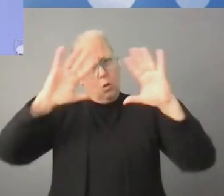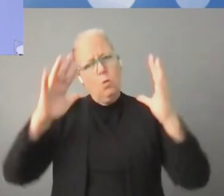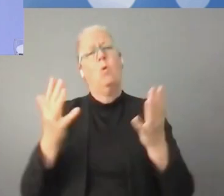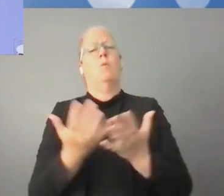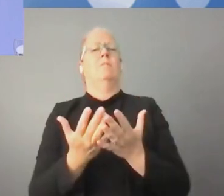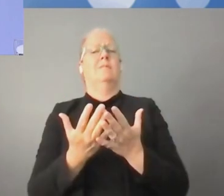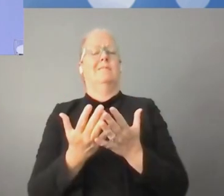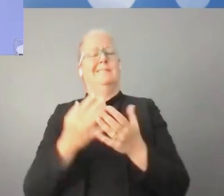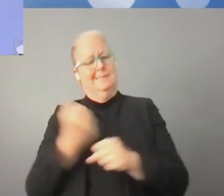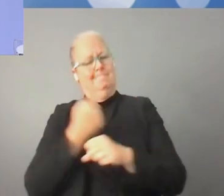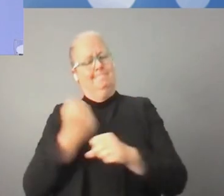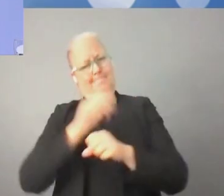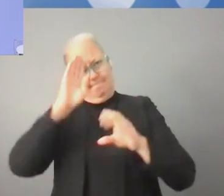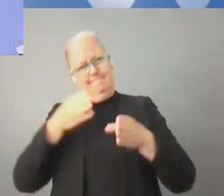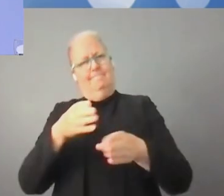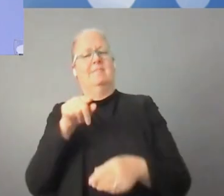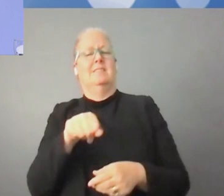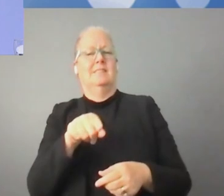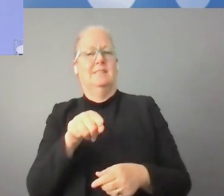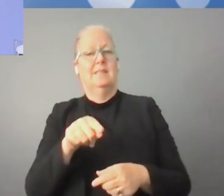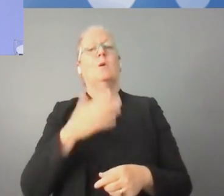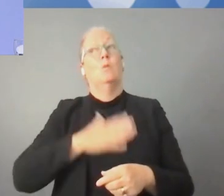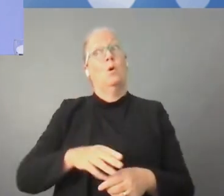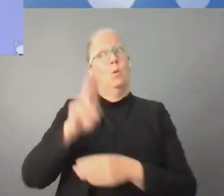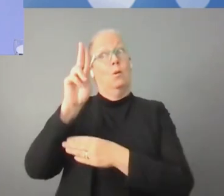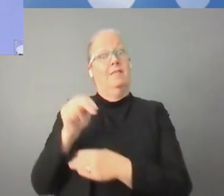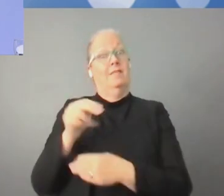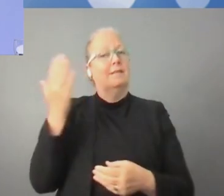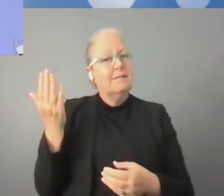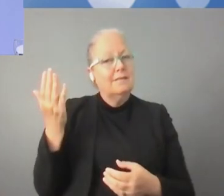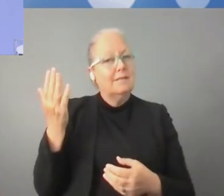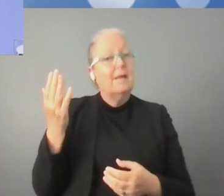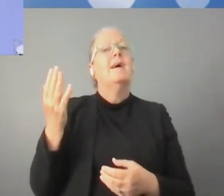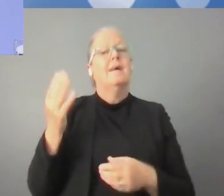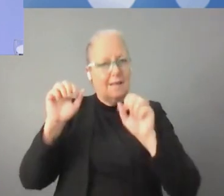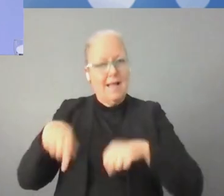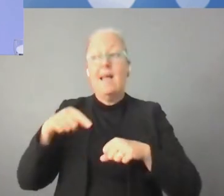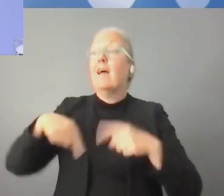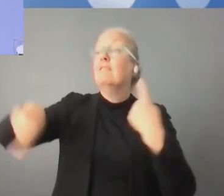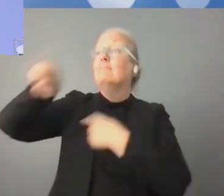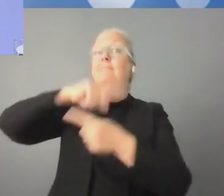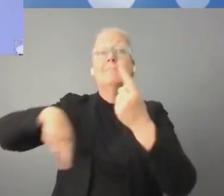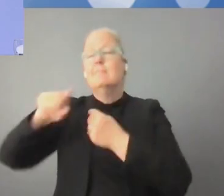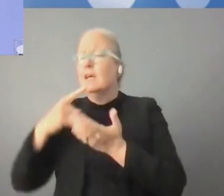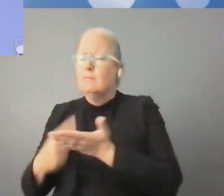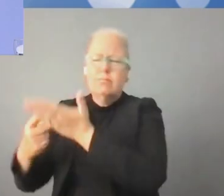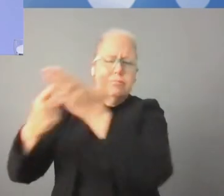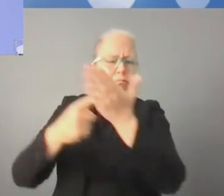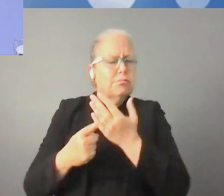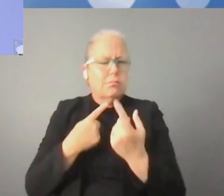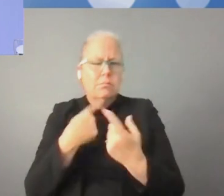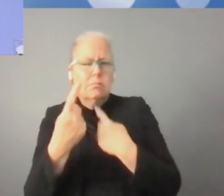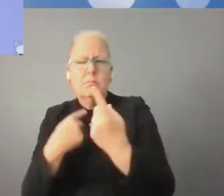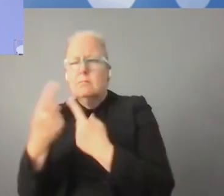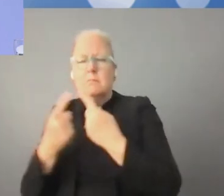والتقنيات الجديدة ستطلب فعل عالمي. لذلك سنجعل